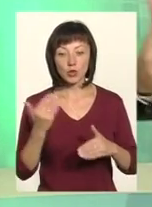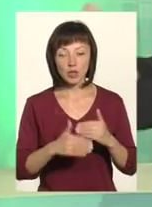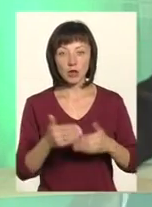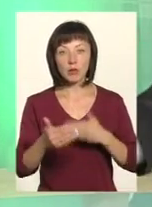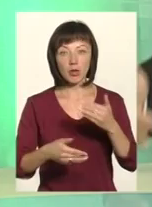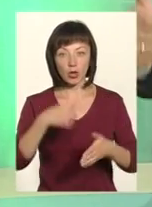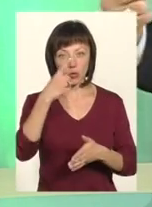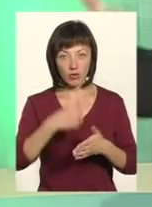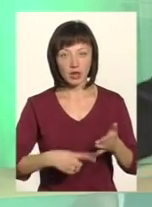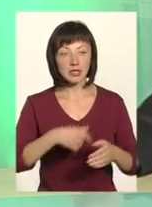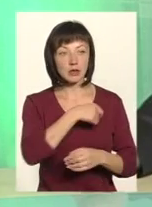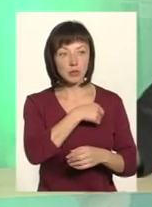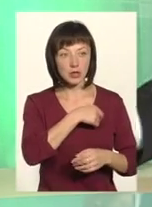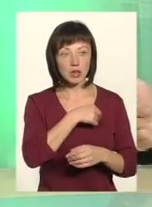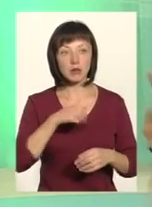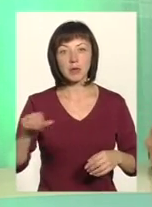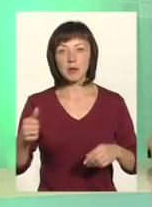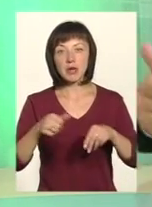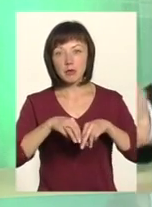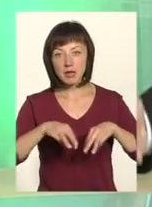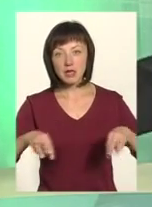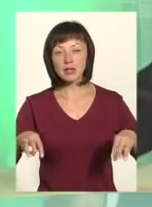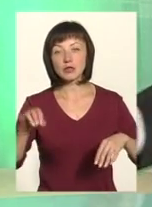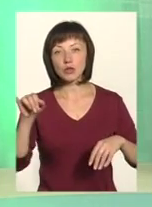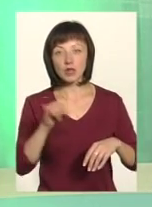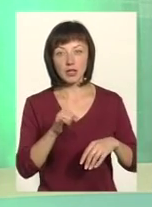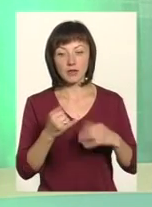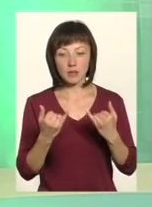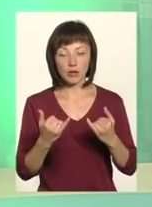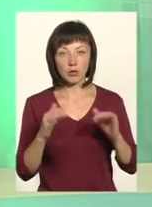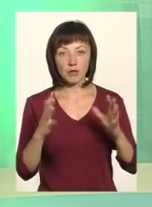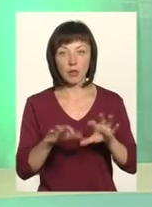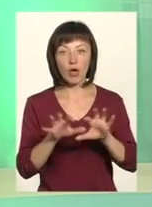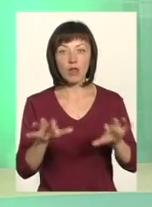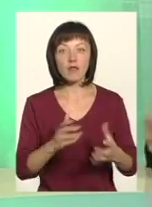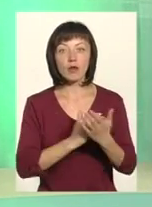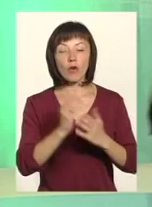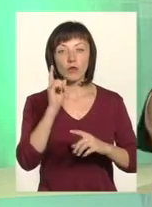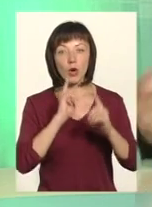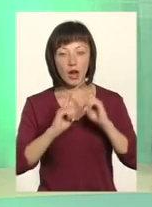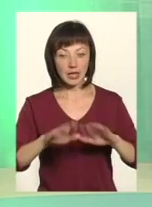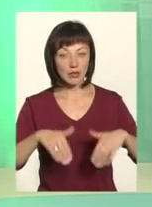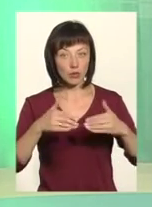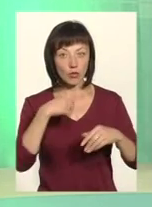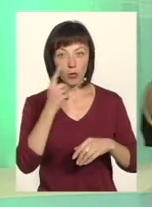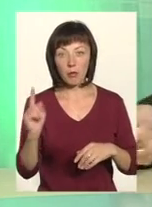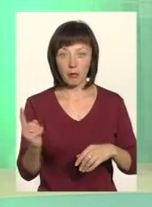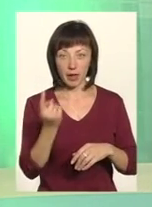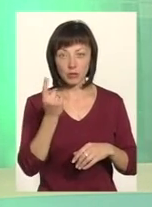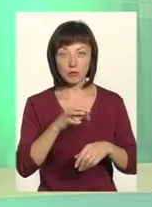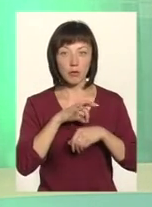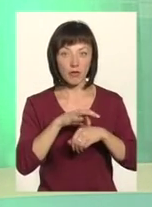довірилися депутатам, ми і прем'єр-міністру, і в даному випадку голові Верховної Ради, які ініціювали, говорили, хто перший